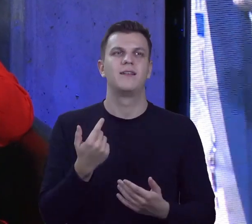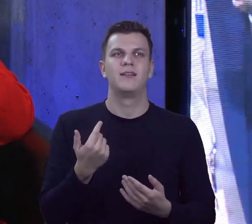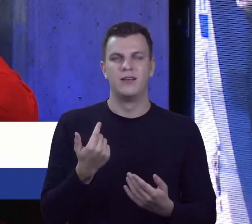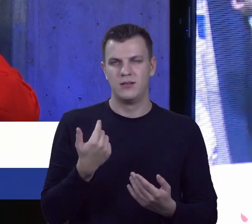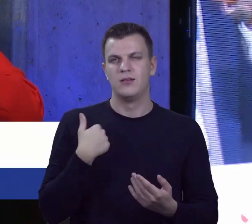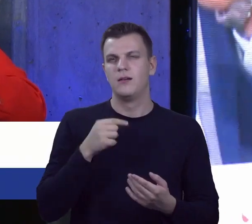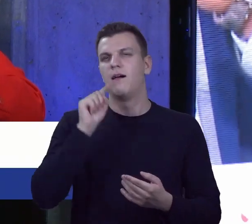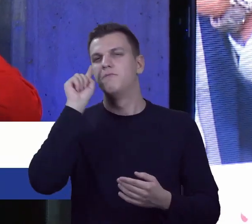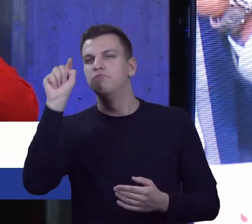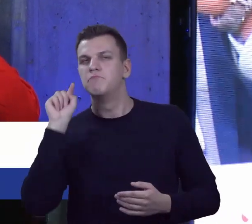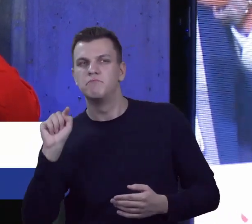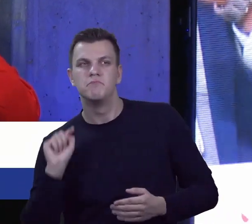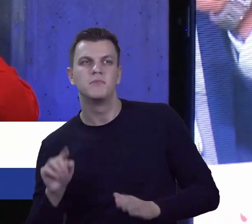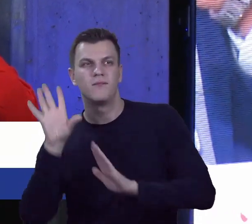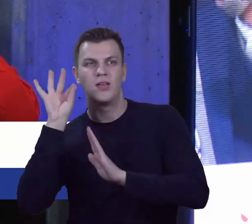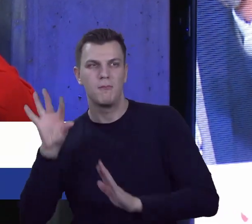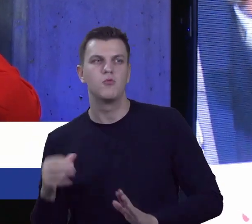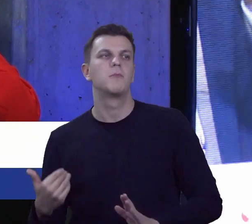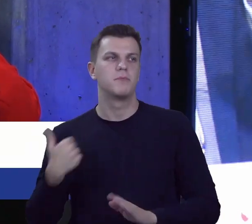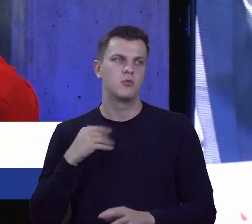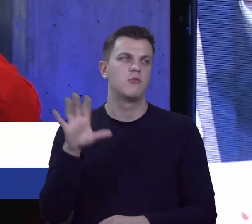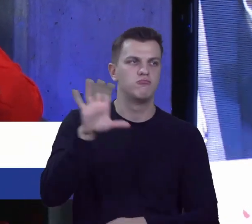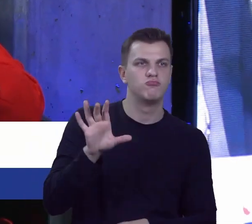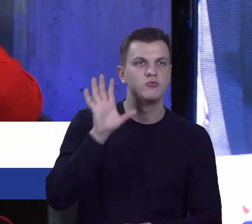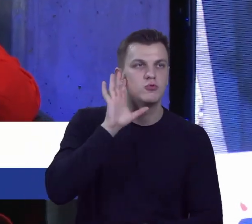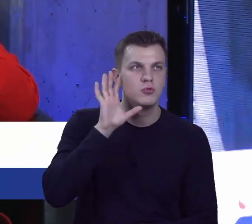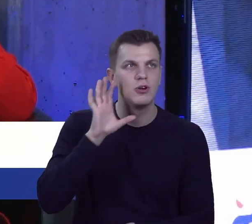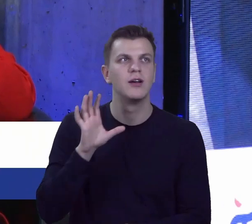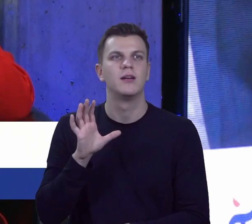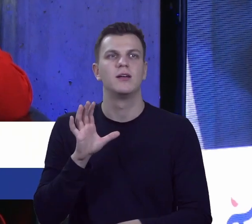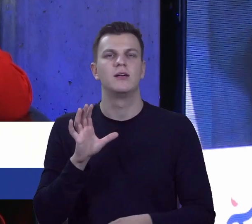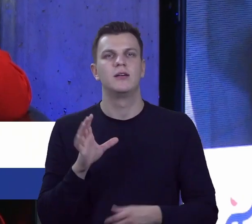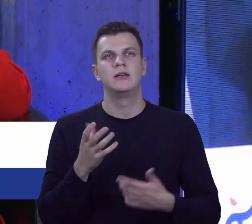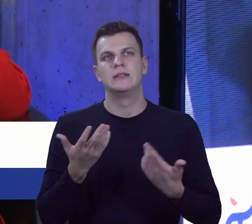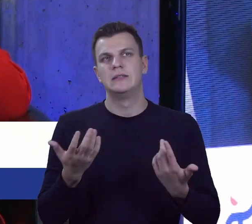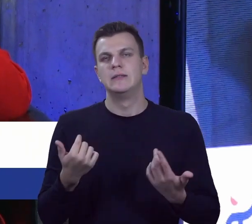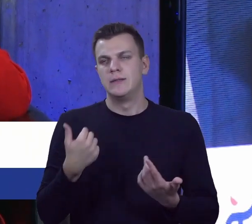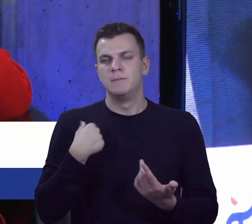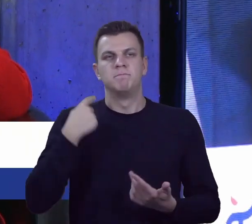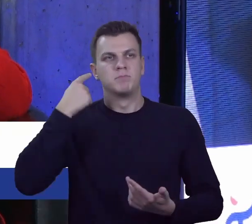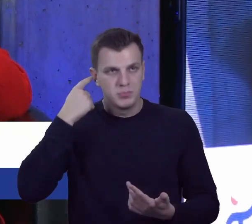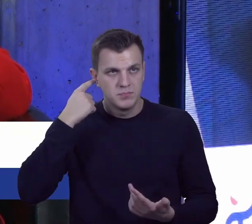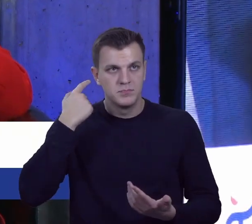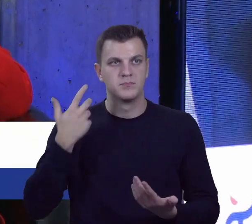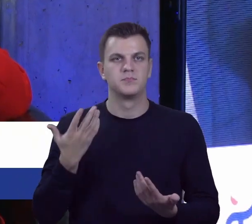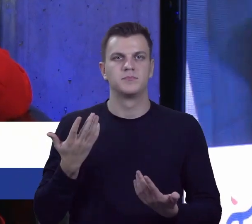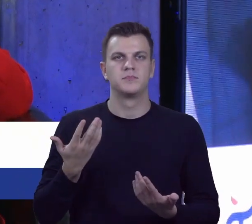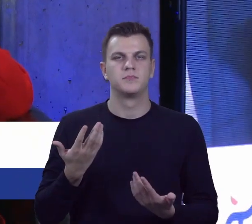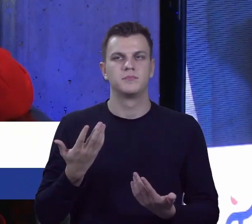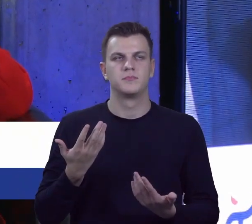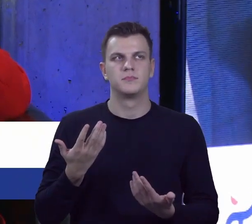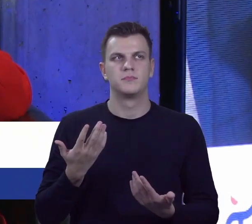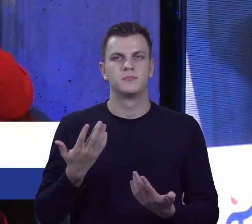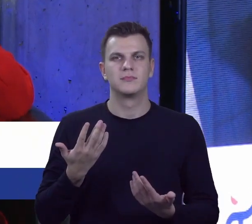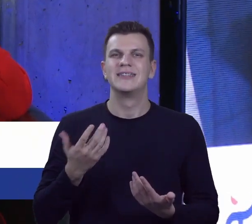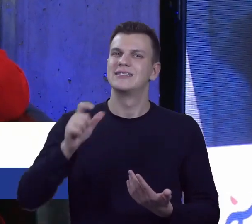panelach. I to, co usłyszałam i to, co jest dla mnie takim naturalnym stanem, to właśnie ciągle